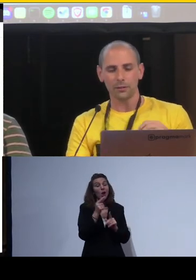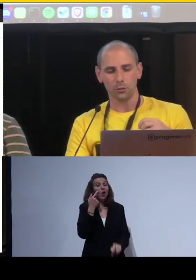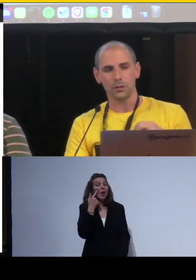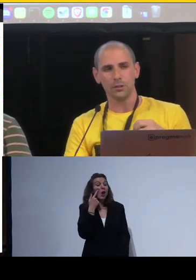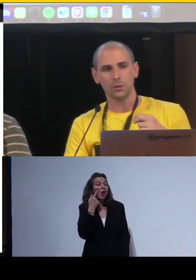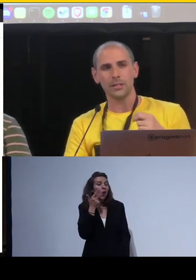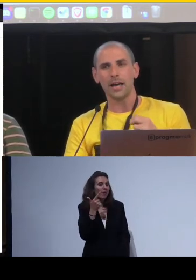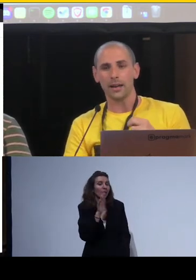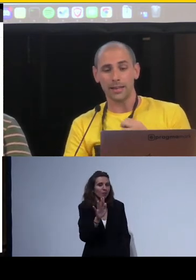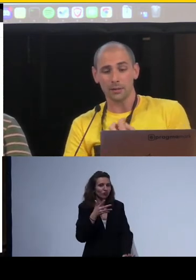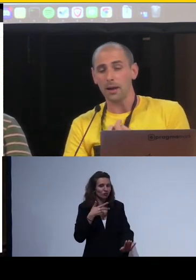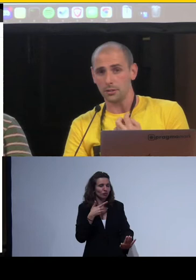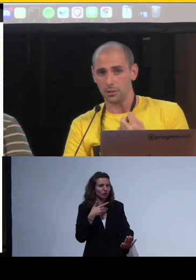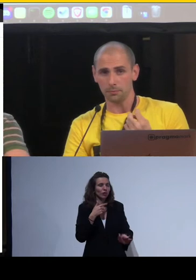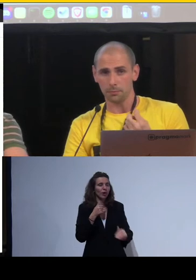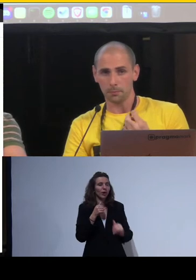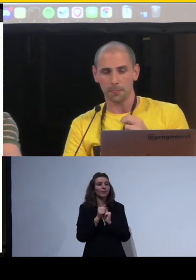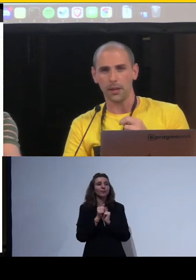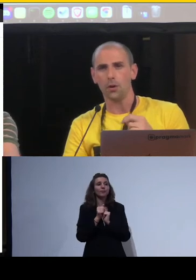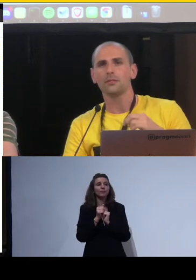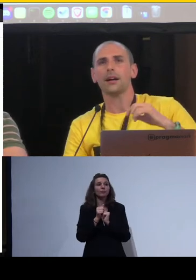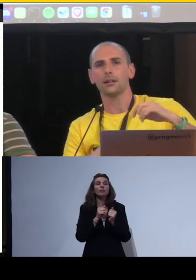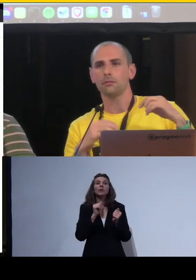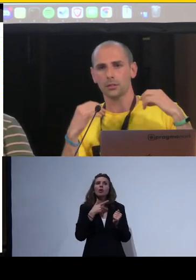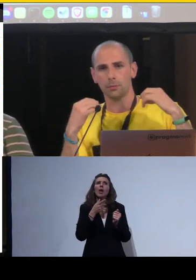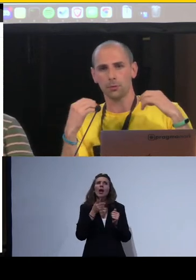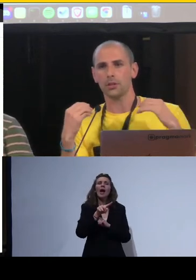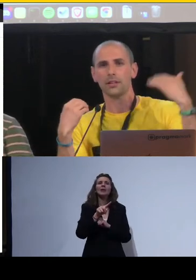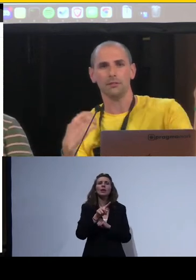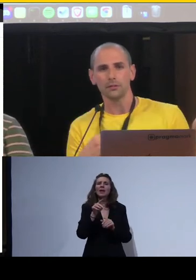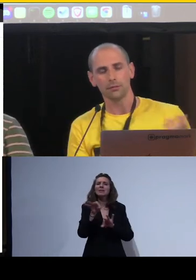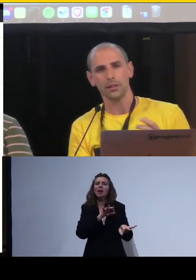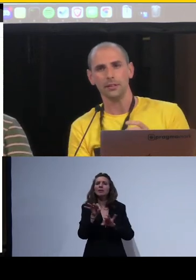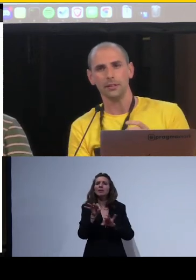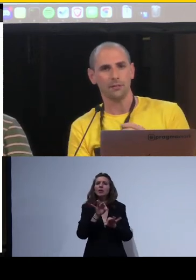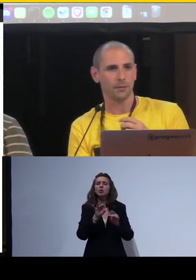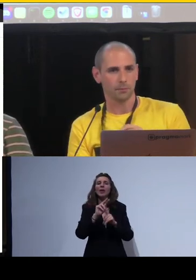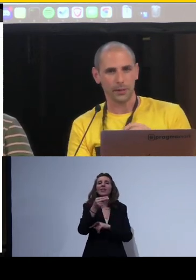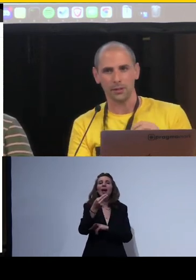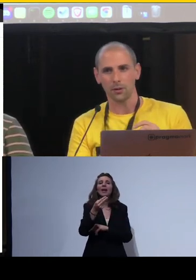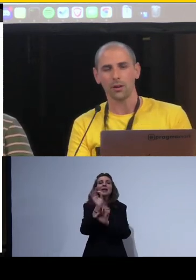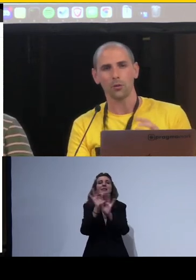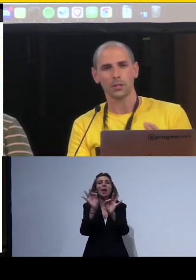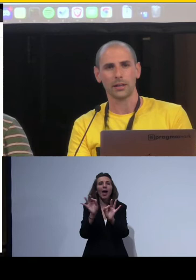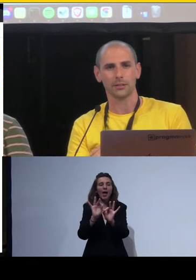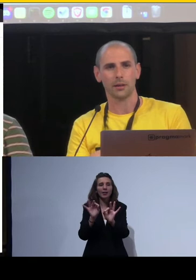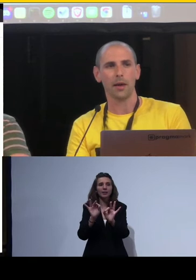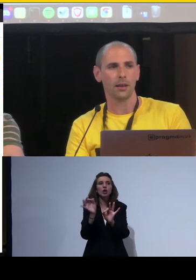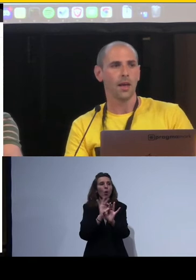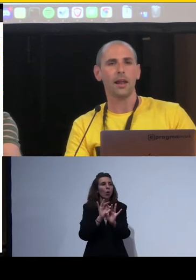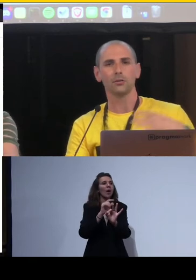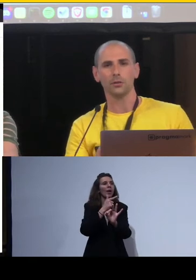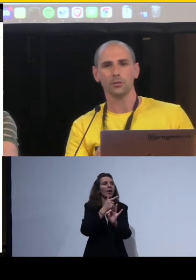E il fatto di utilizzare tag semantici e non tag, che possono essere div, il div, per chi non conoscesse l